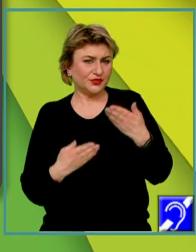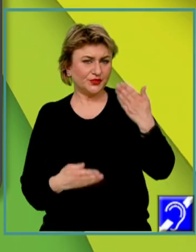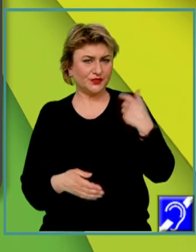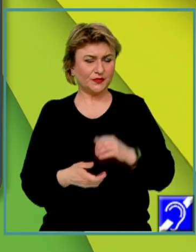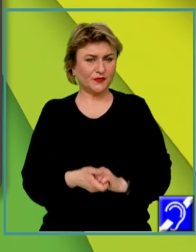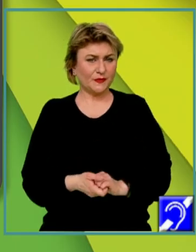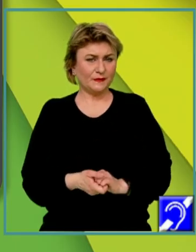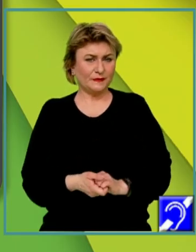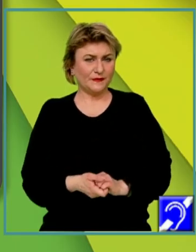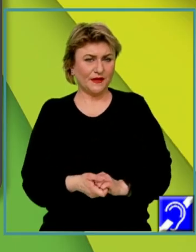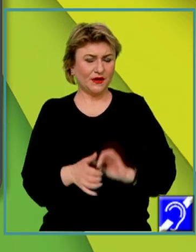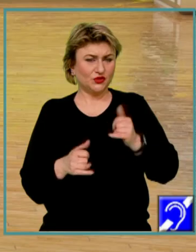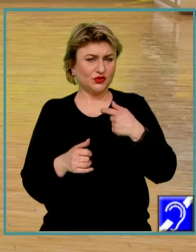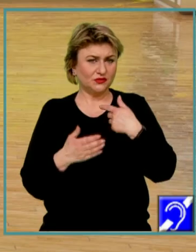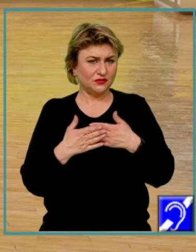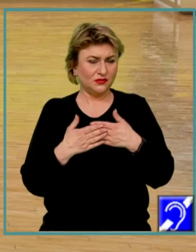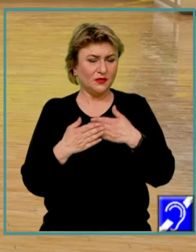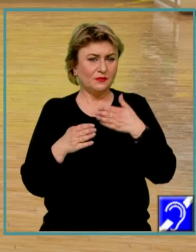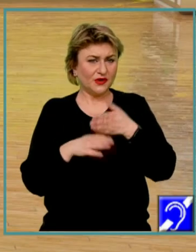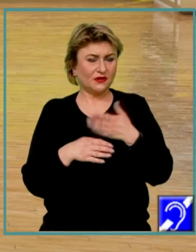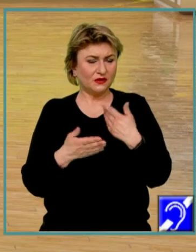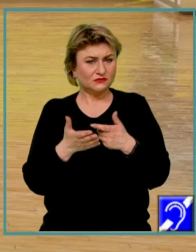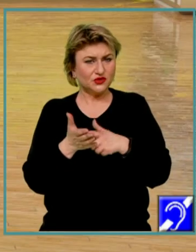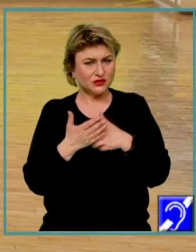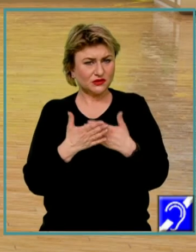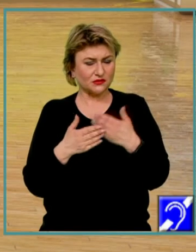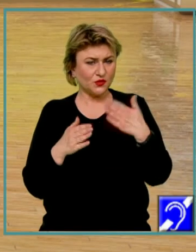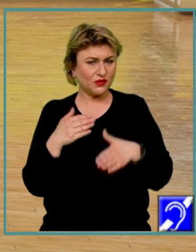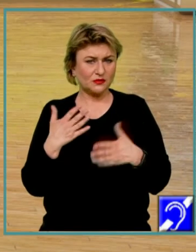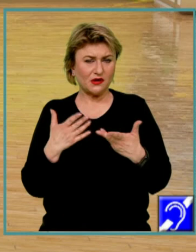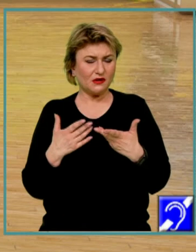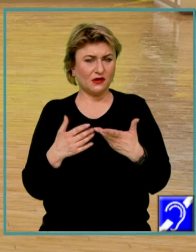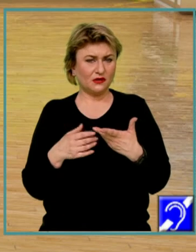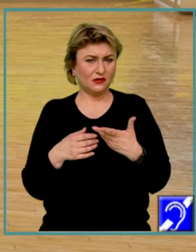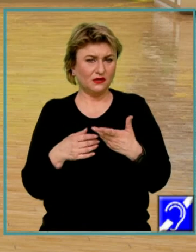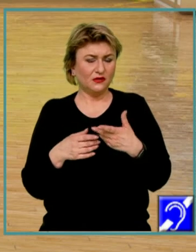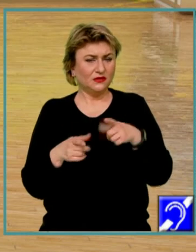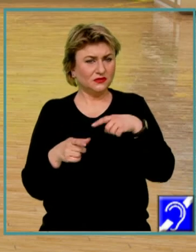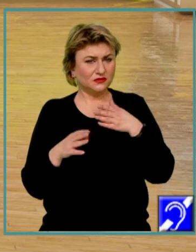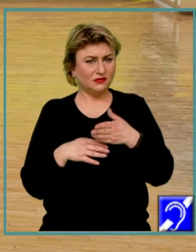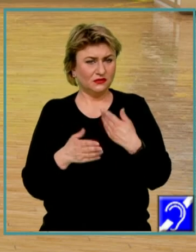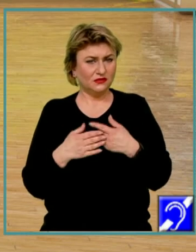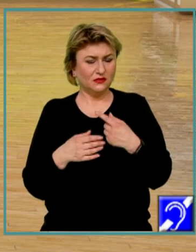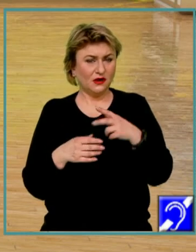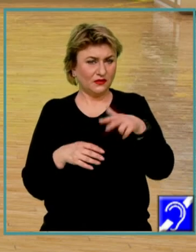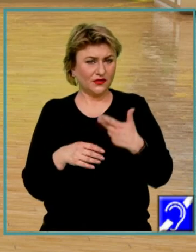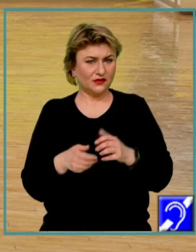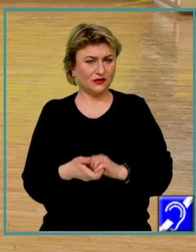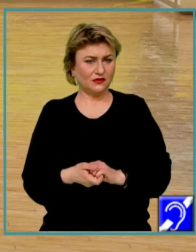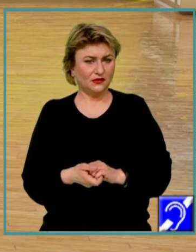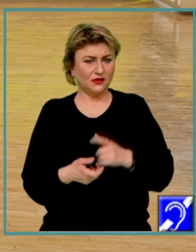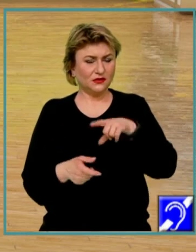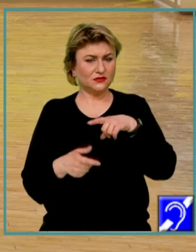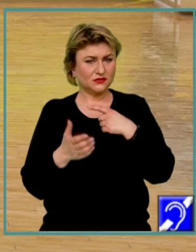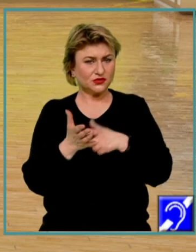Și ne oprim asupra cerinței cinci, ultima, care face parte integrantă din subiectul al treilea. Ni se